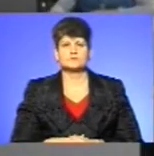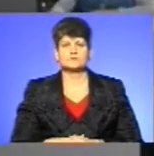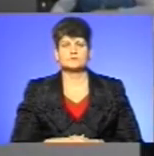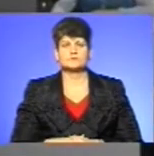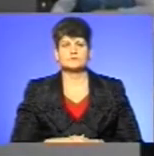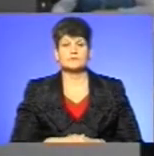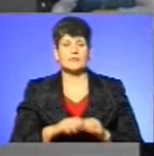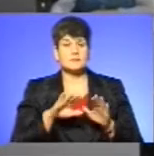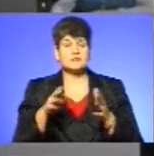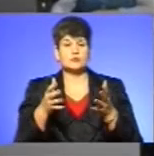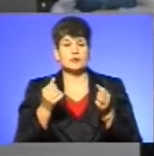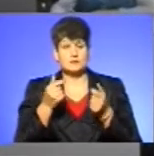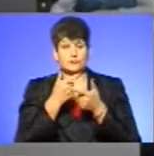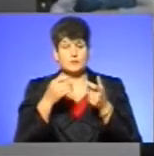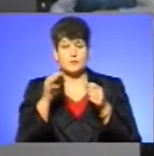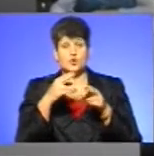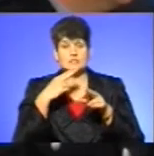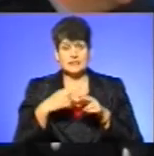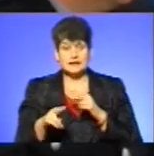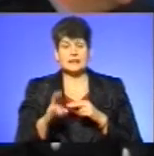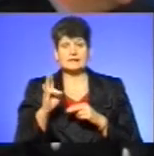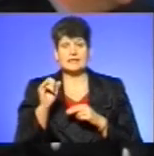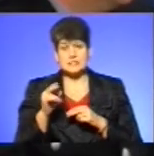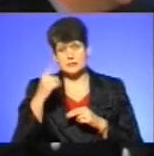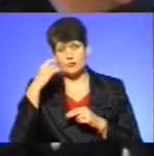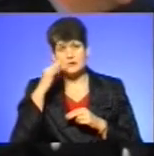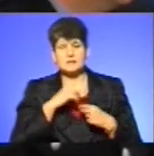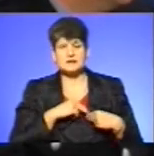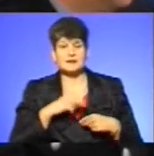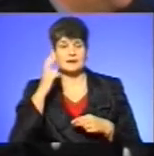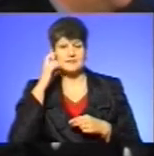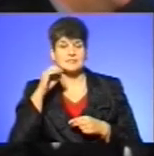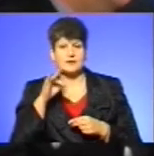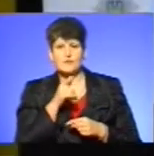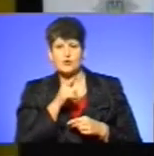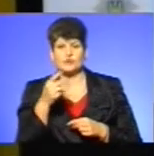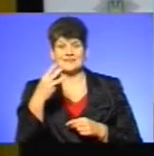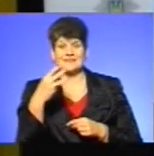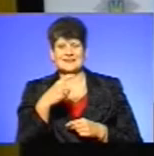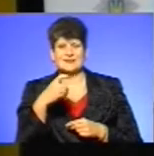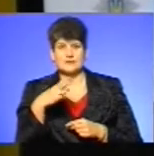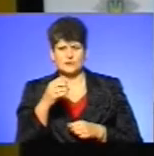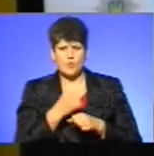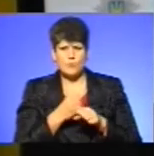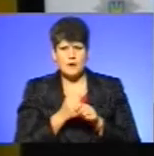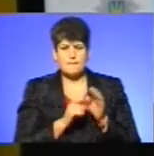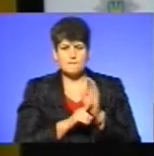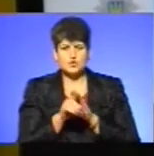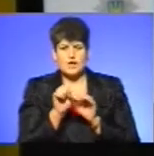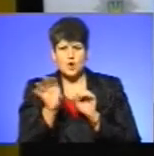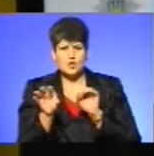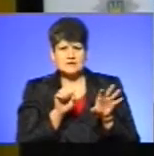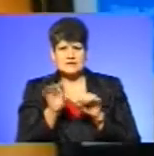Після отримання інформації про зникнення від нацполіції працівники «Київстар» протягом 30 хвилин її обробляють і починають розсилку